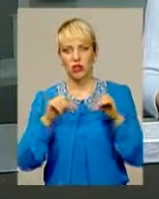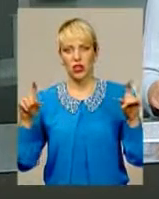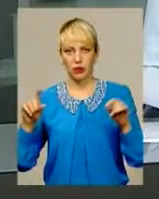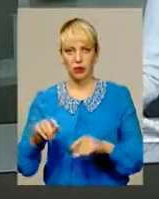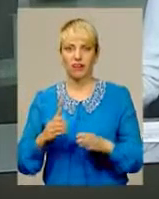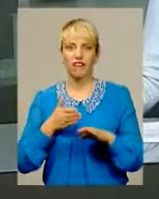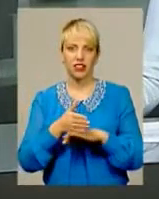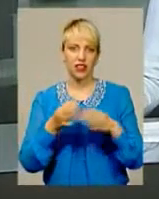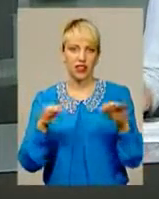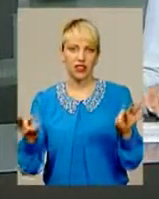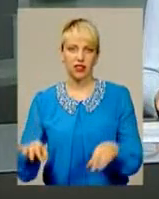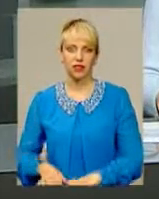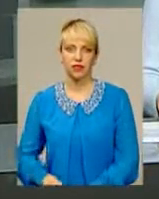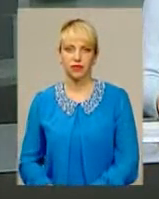вільний.